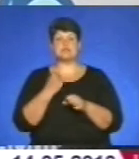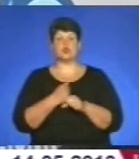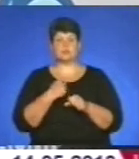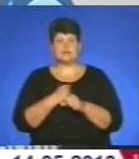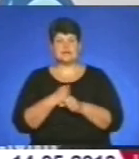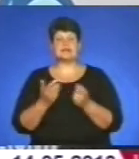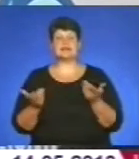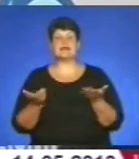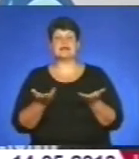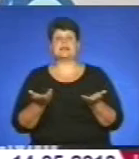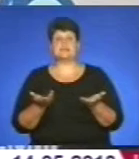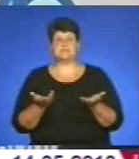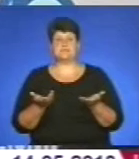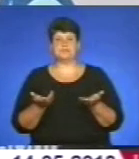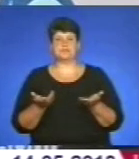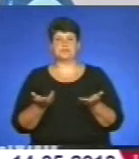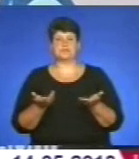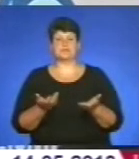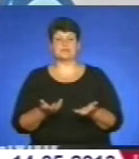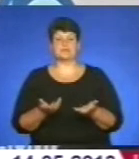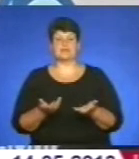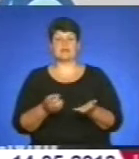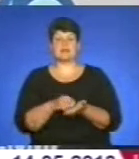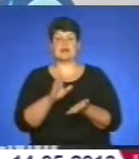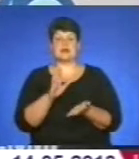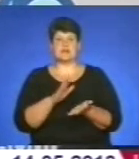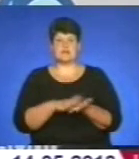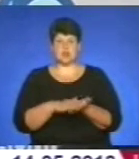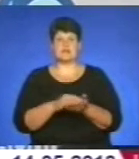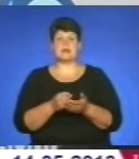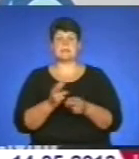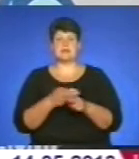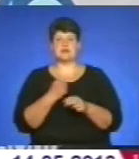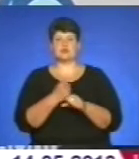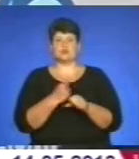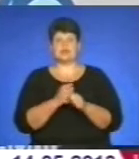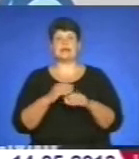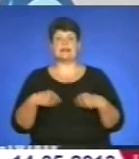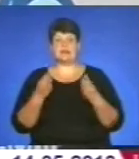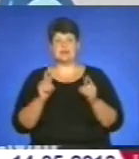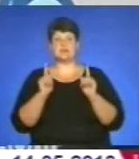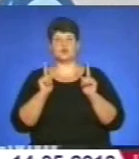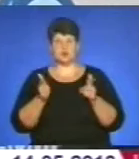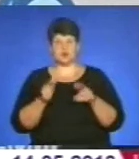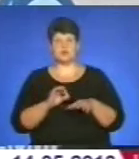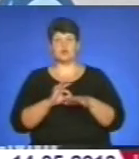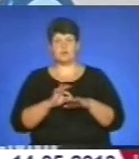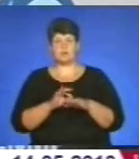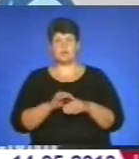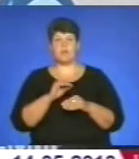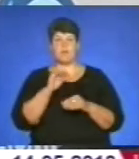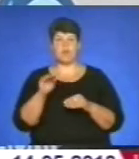зареєстровані безробітні, які дали згоду на проходження професійного